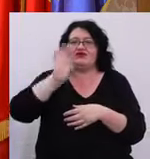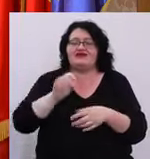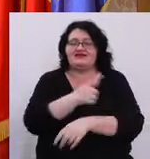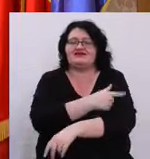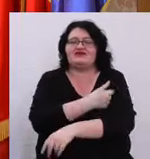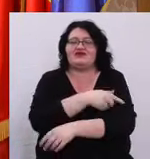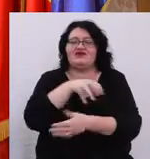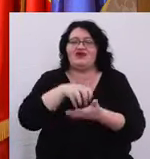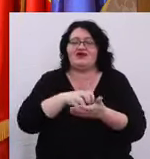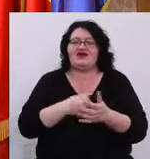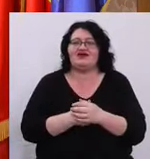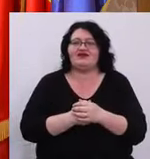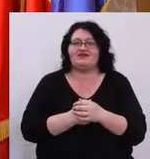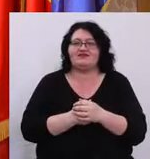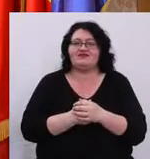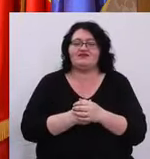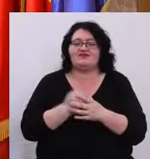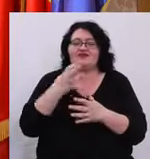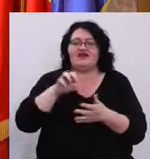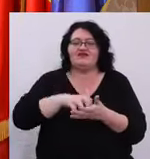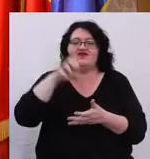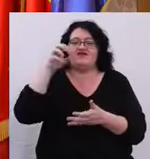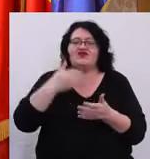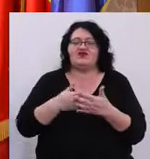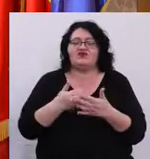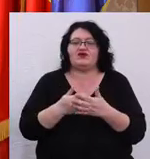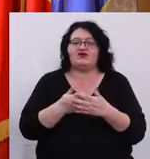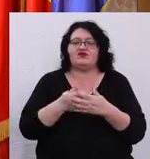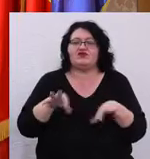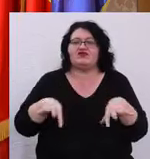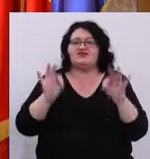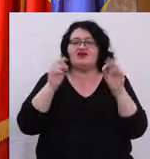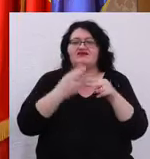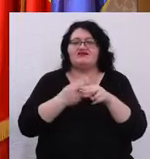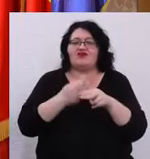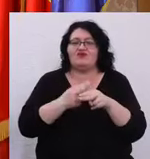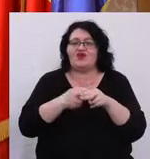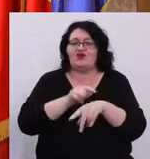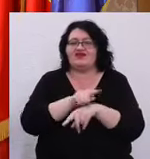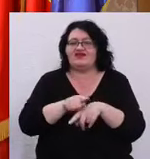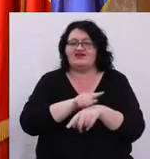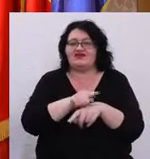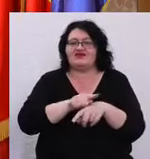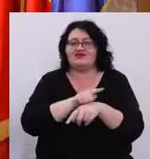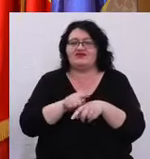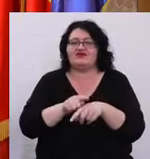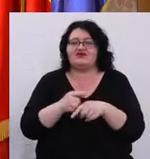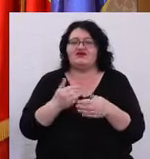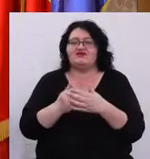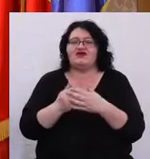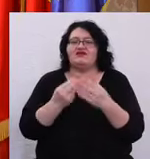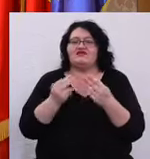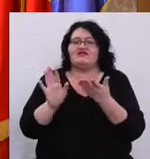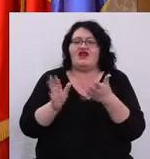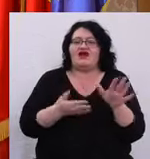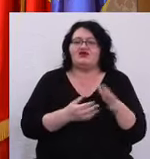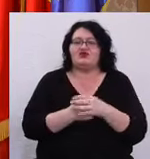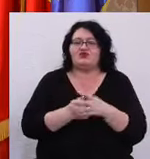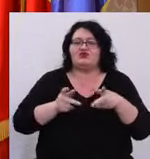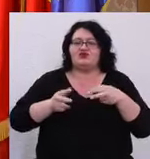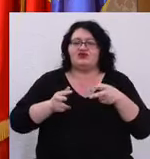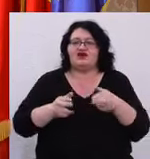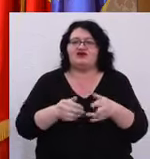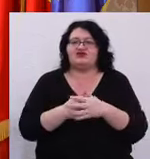la Spitalul Municipal alte fonduri pentru diagnosticarea în timp, în fază incipientă a